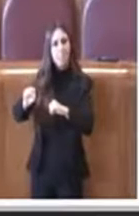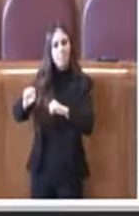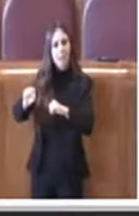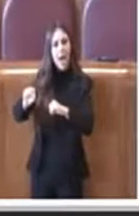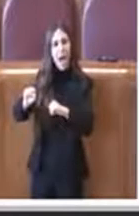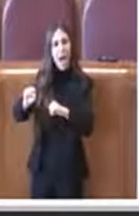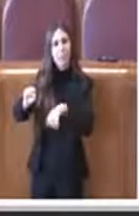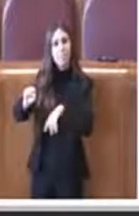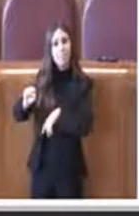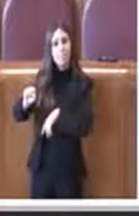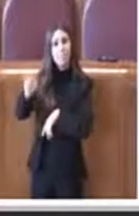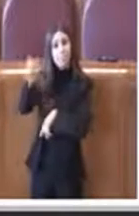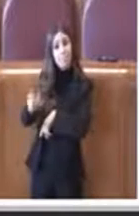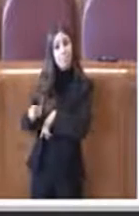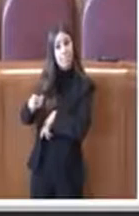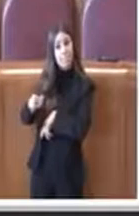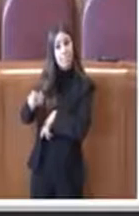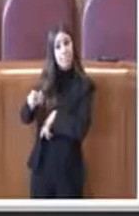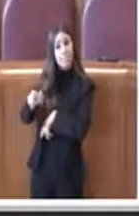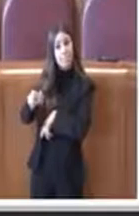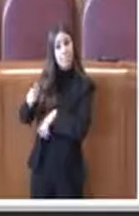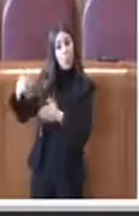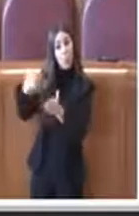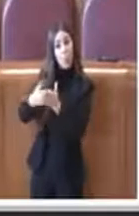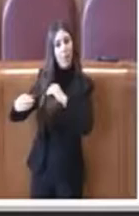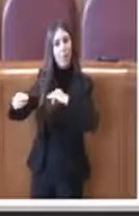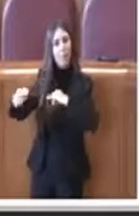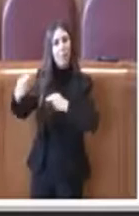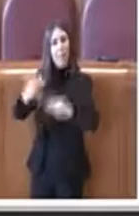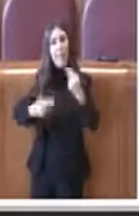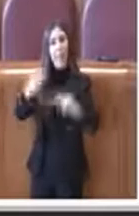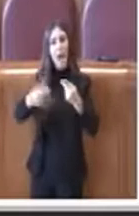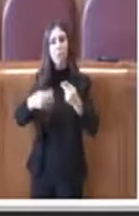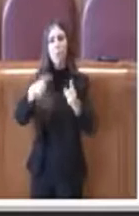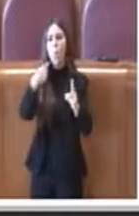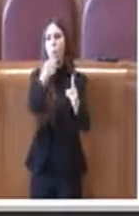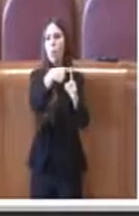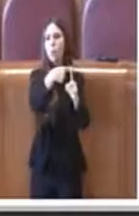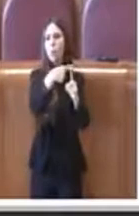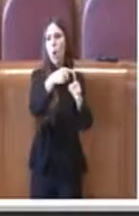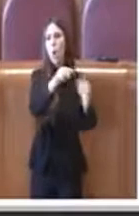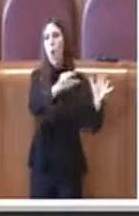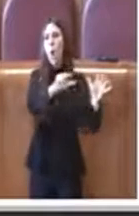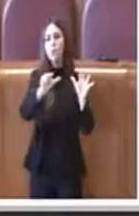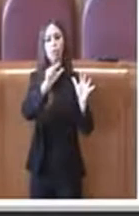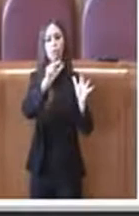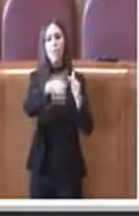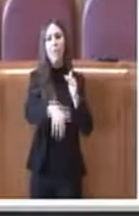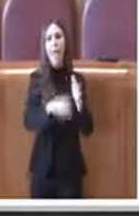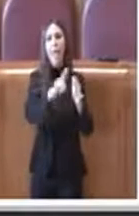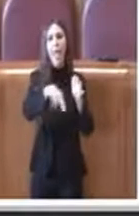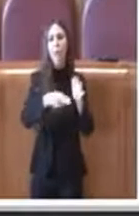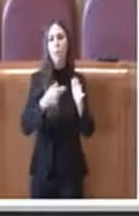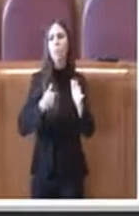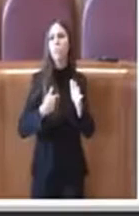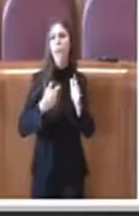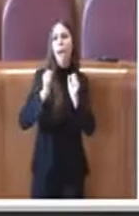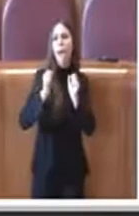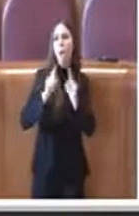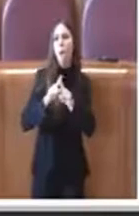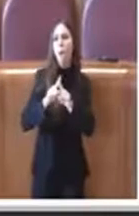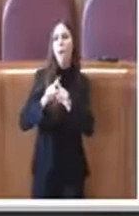un bilancio con un positivo per 800 mila Euro e fu respinto dalla